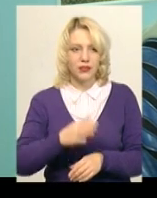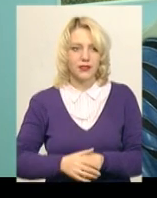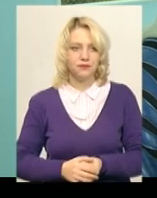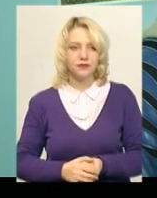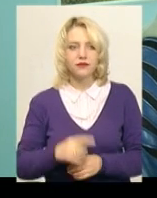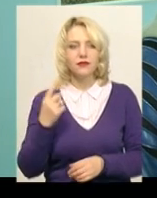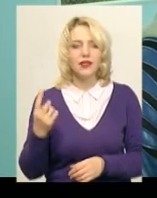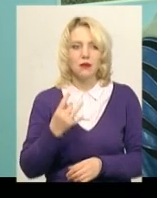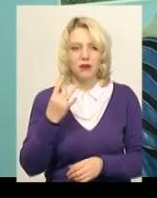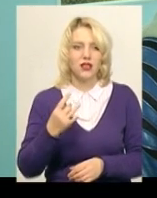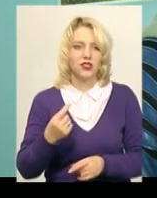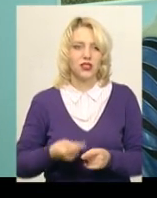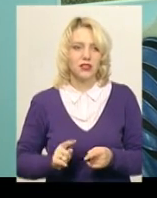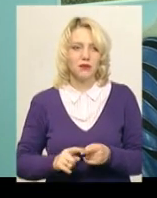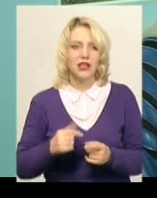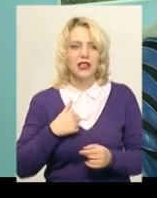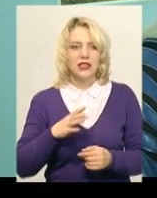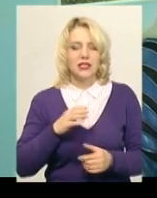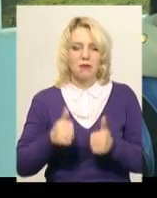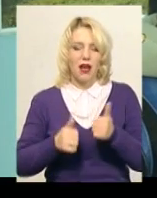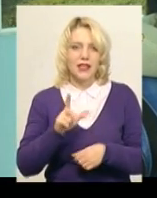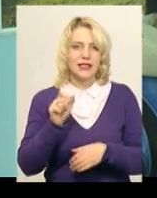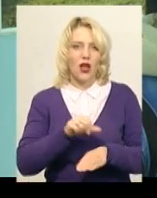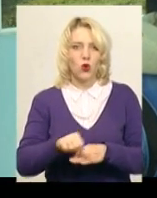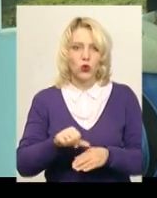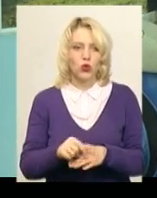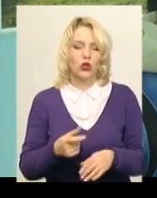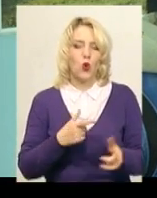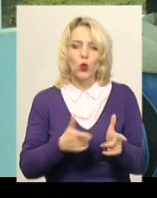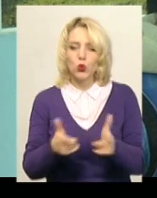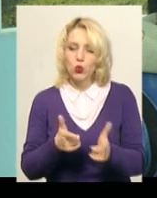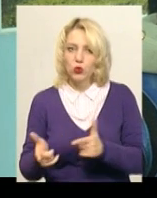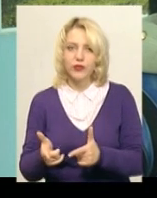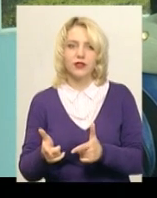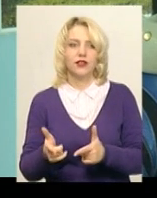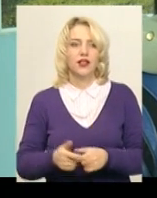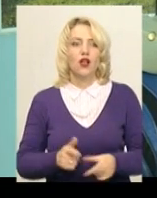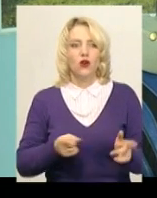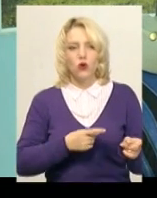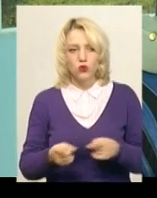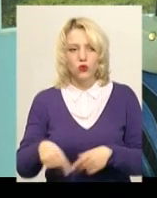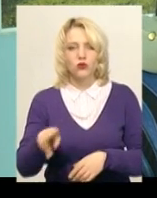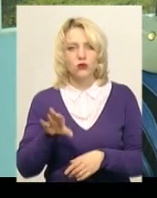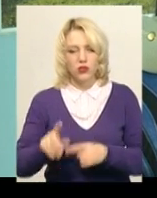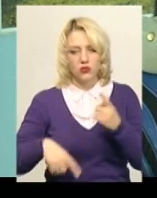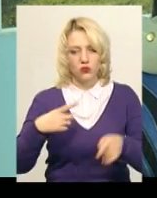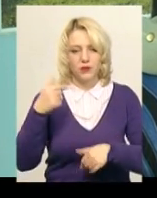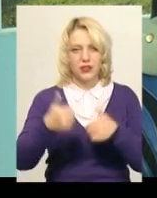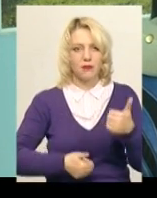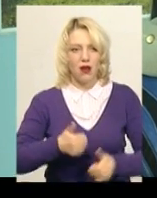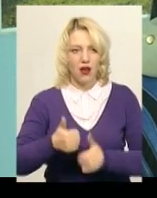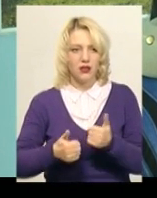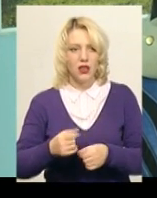Це були першими змагання за кордоном. Готуюся до наступних змагань